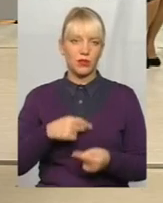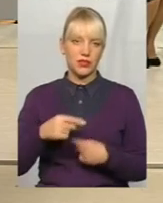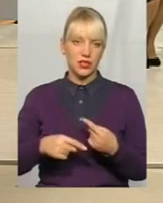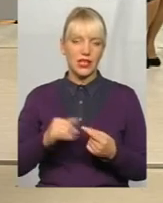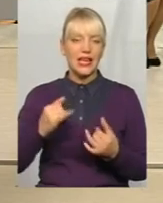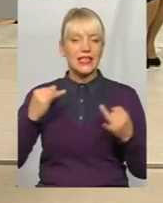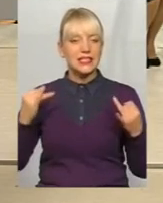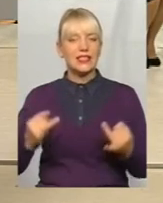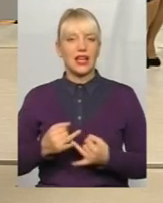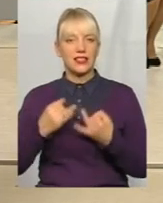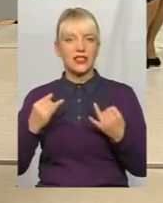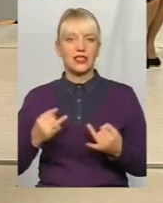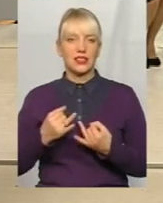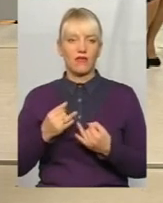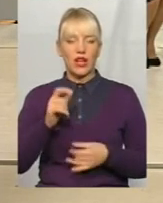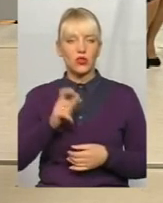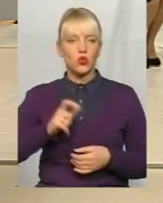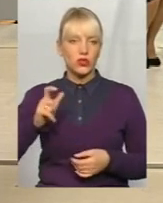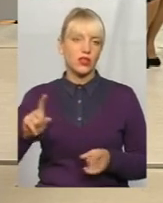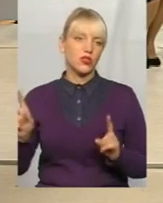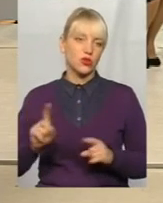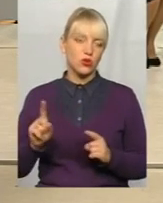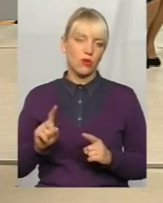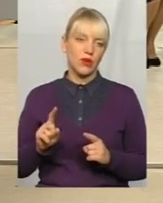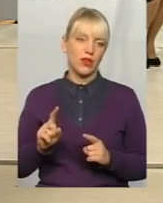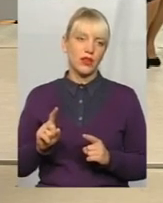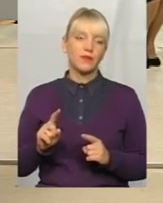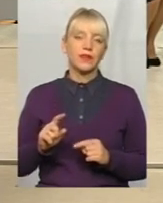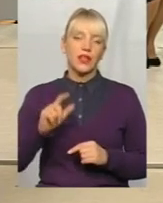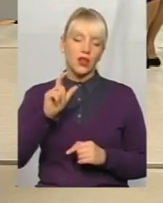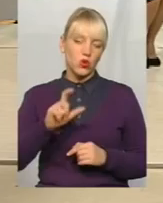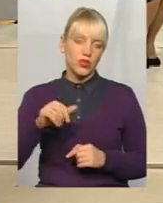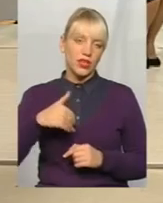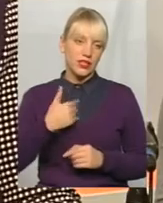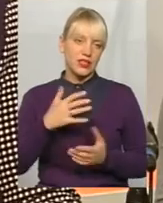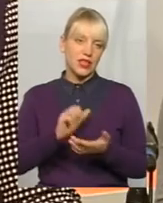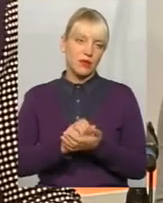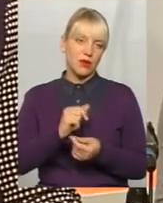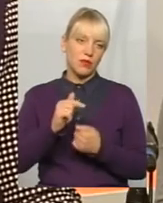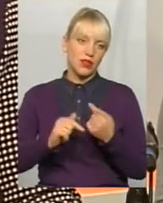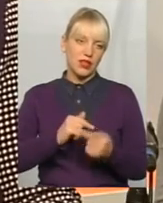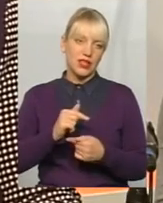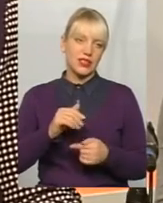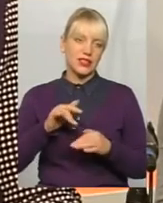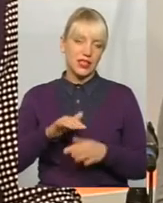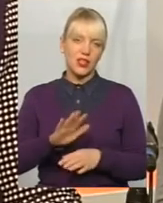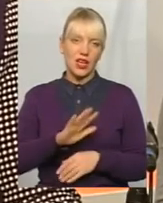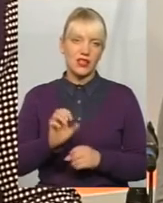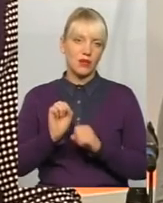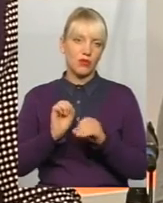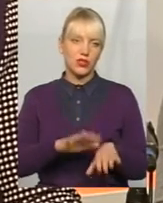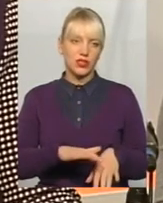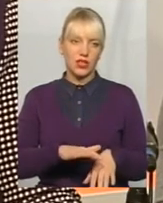і заінтересувати людей, для того, щоб вони хотіли займатися підприємницькою діяльністю, а не бросали,